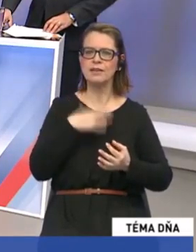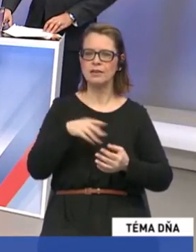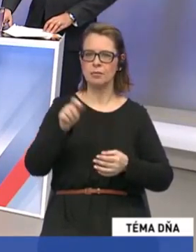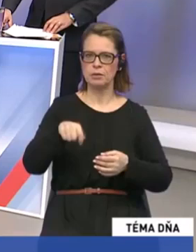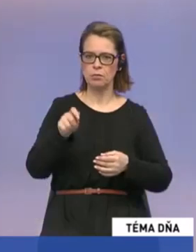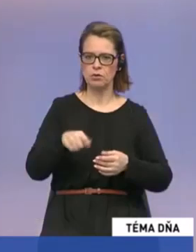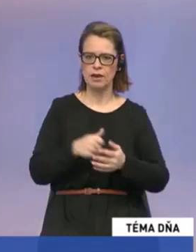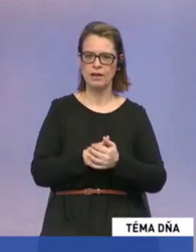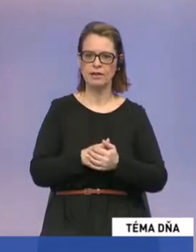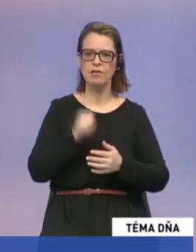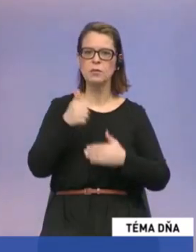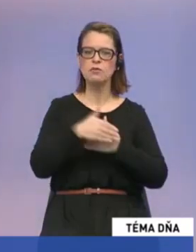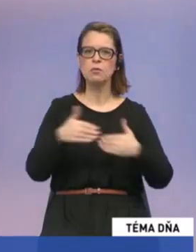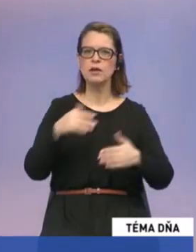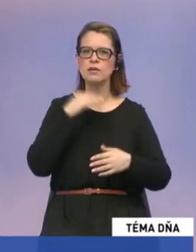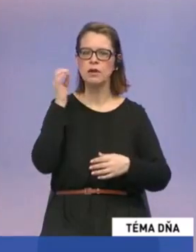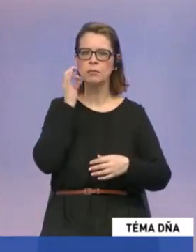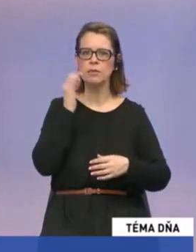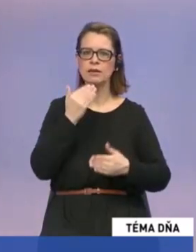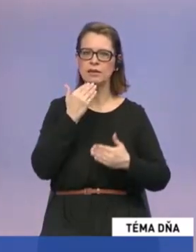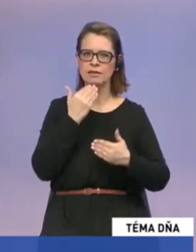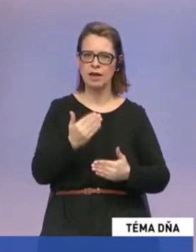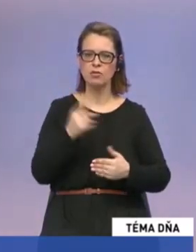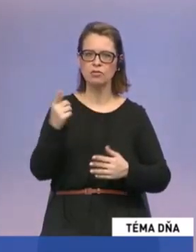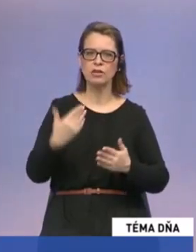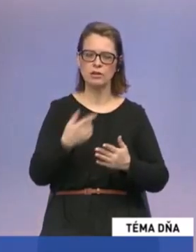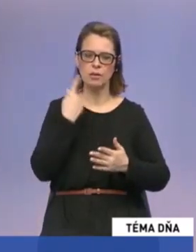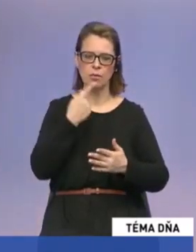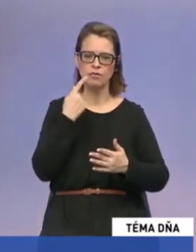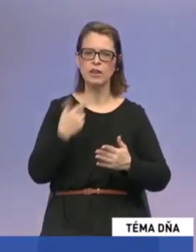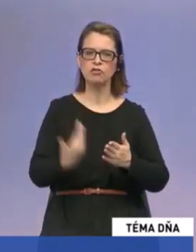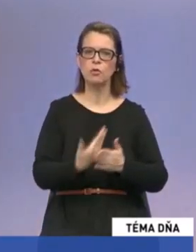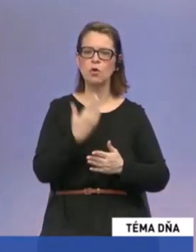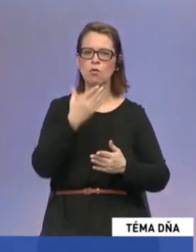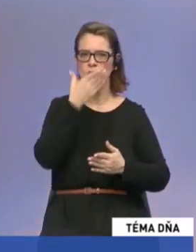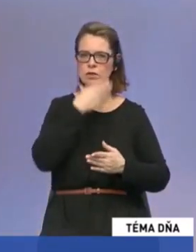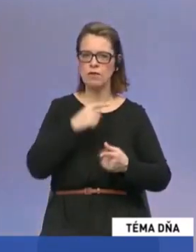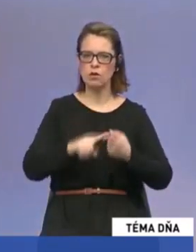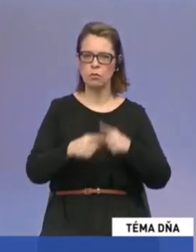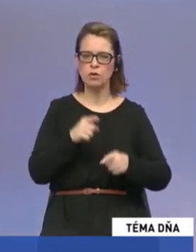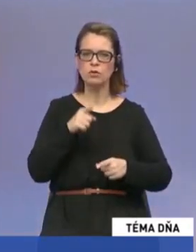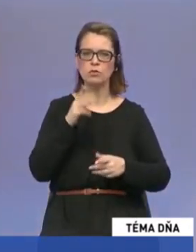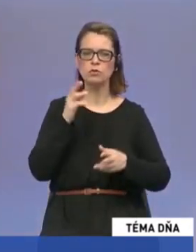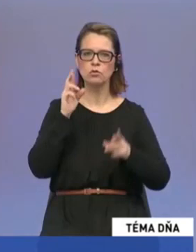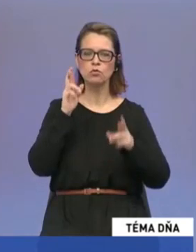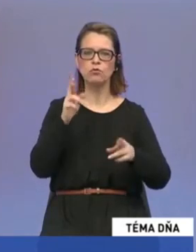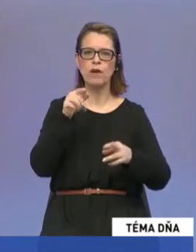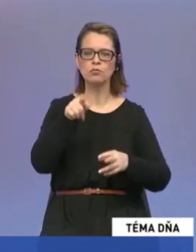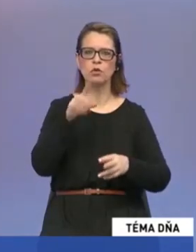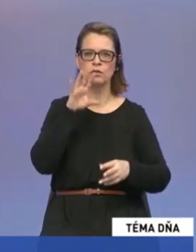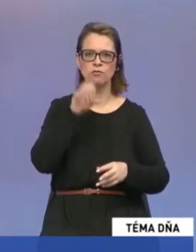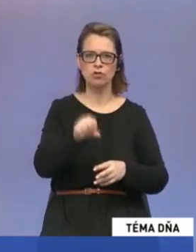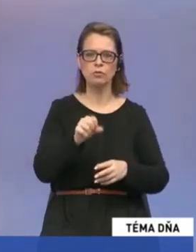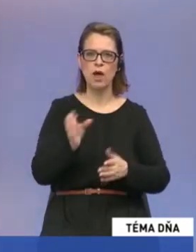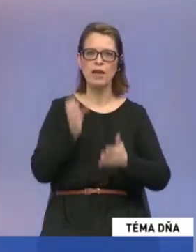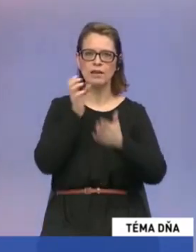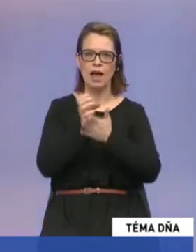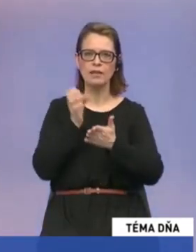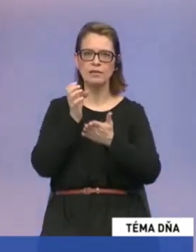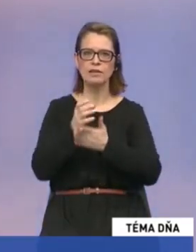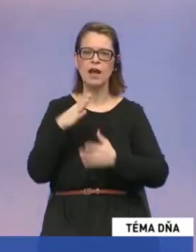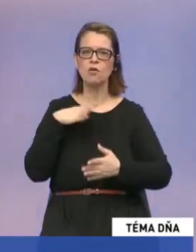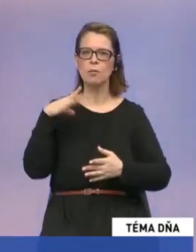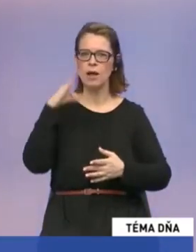Ja v prvom rade veľmi pekne ďakujem, že ste poznamenali, že som novou tvárou v politike a dúfam, že si to všimnul aj kandidáti ako pán